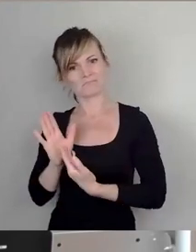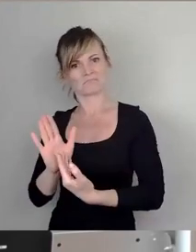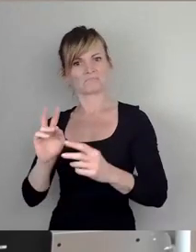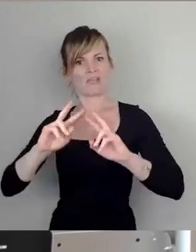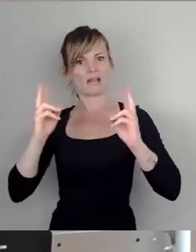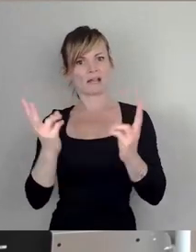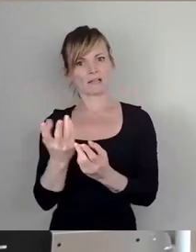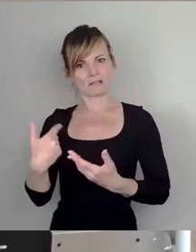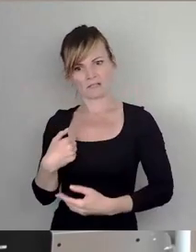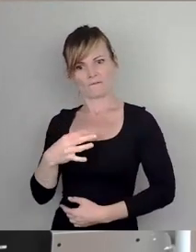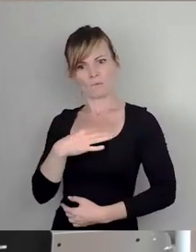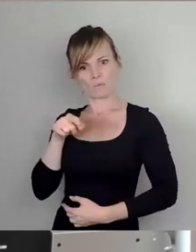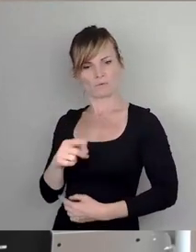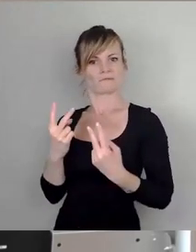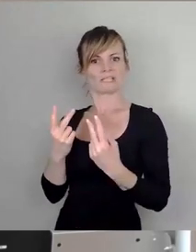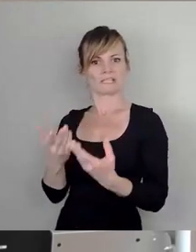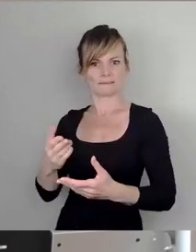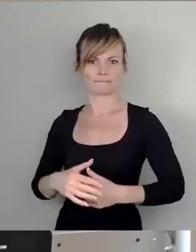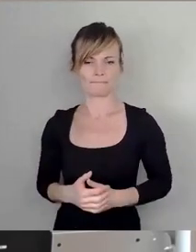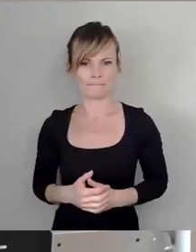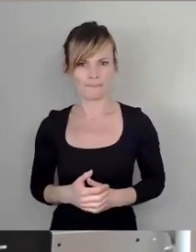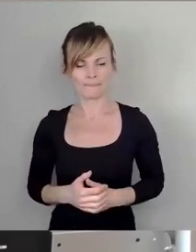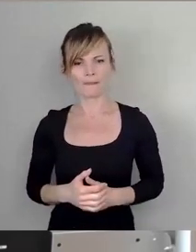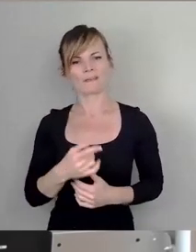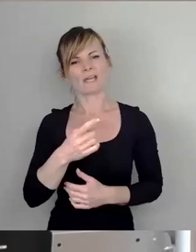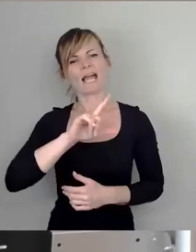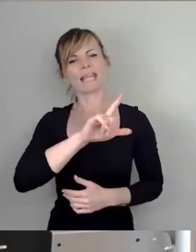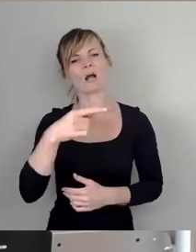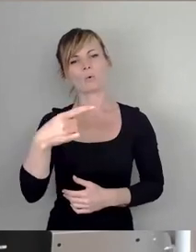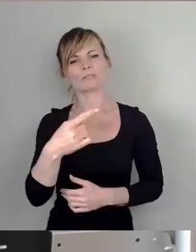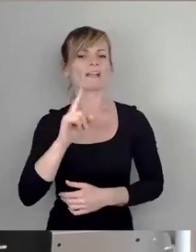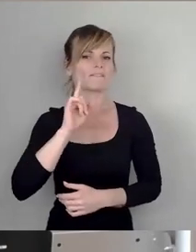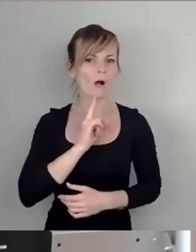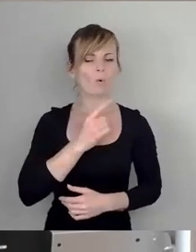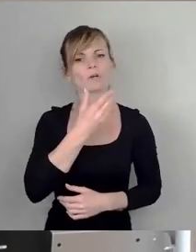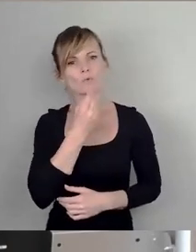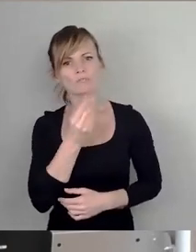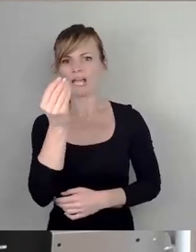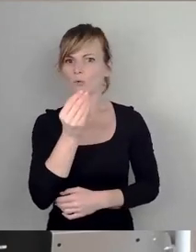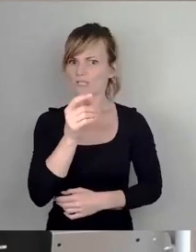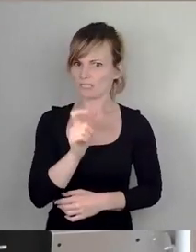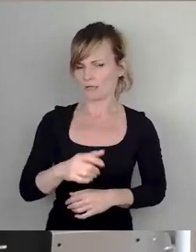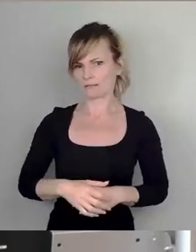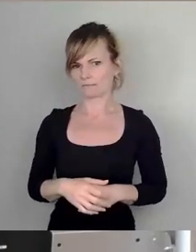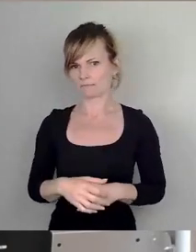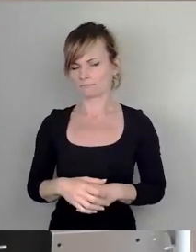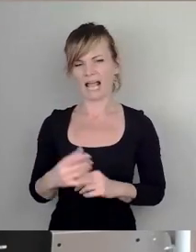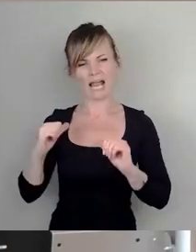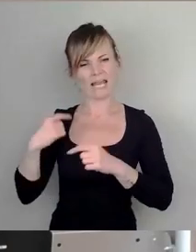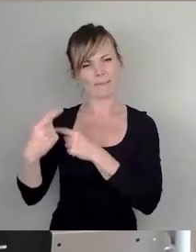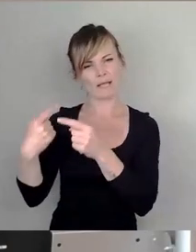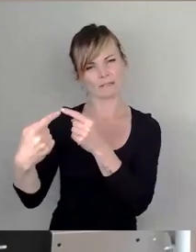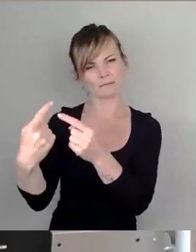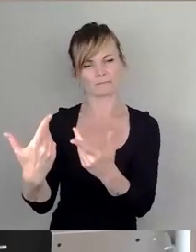Lea Grundig. Frau, Jude, Künstler. Eine bewegende und bewegte Biografie. Was